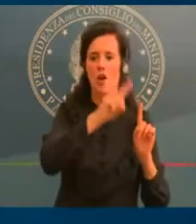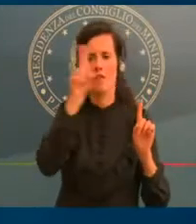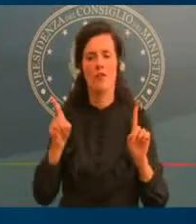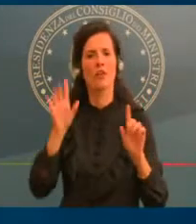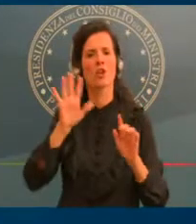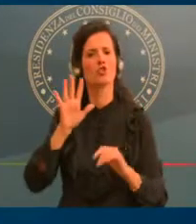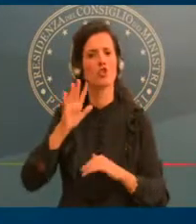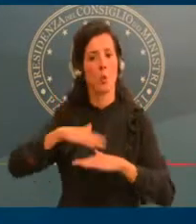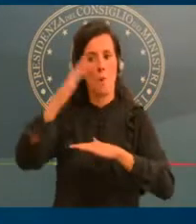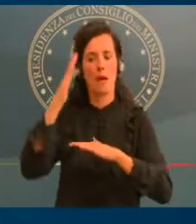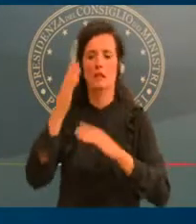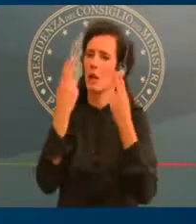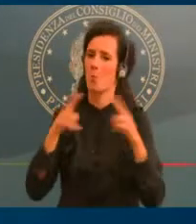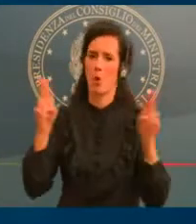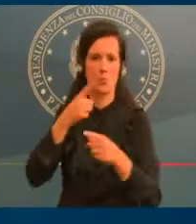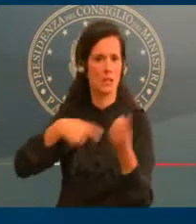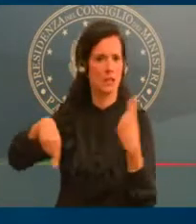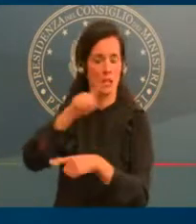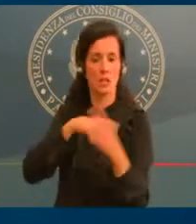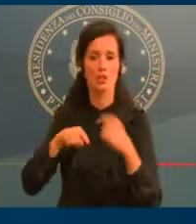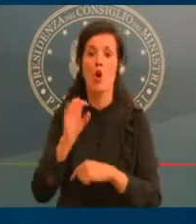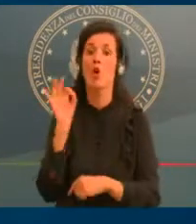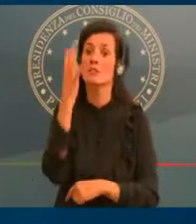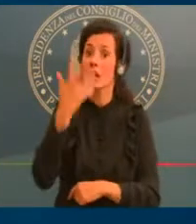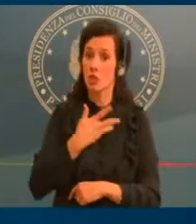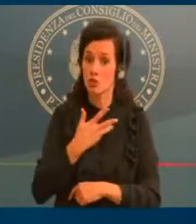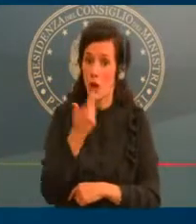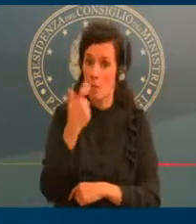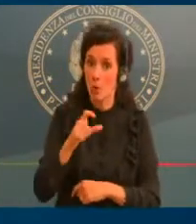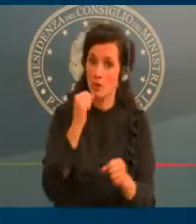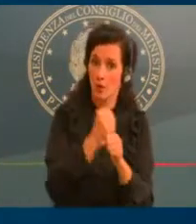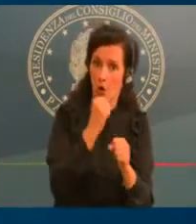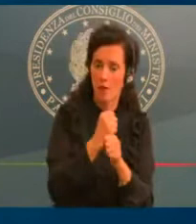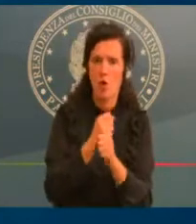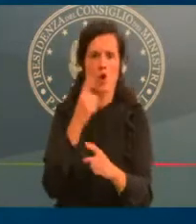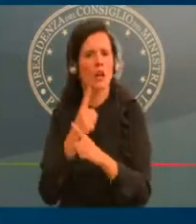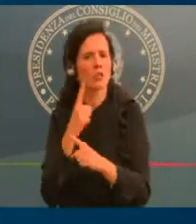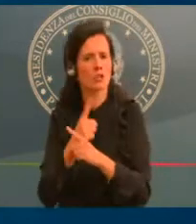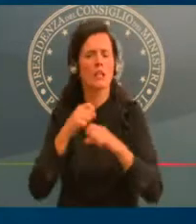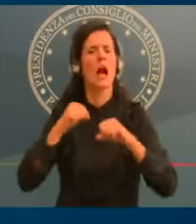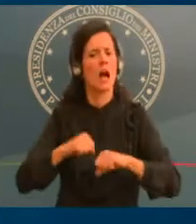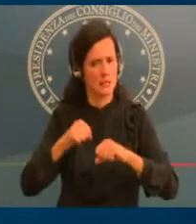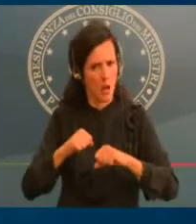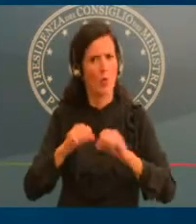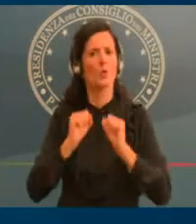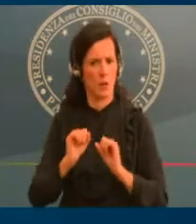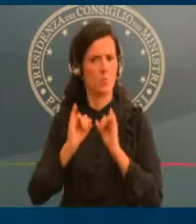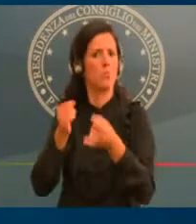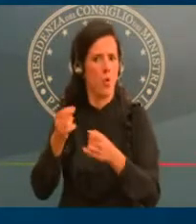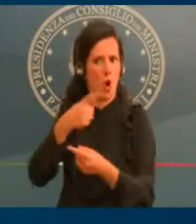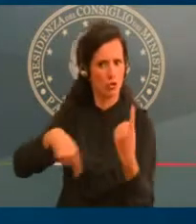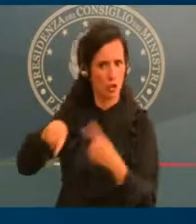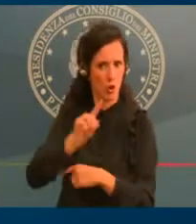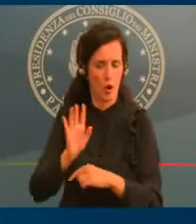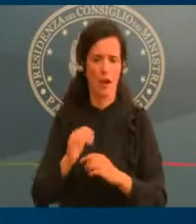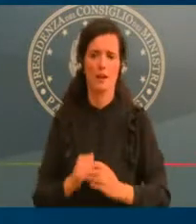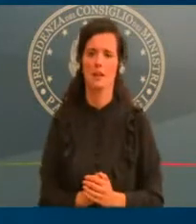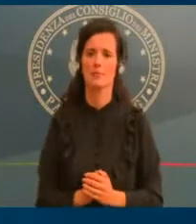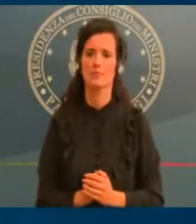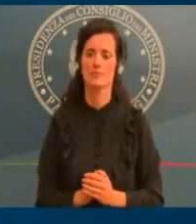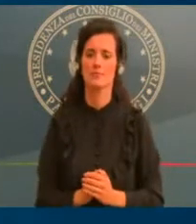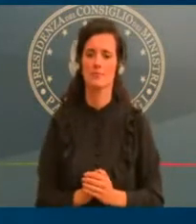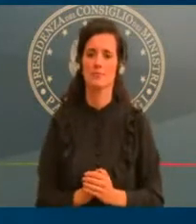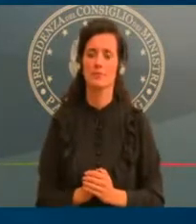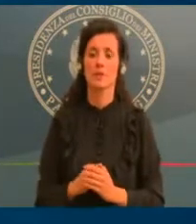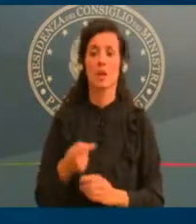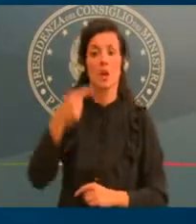Anche durante il giorno, peraltro, raccomandiamo di limitare gli spostamenti, se non per motivi di